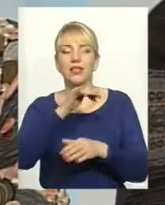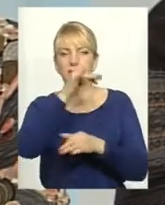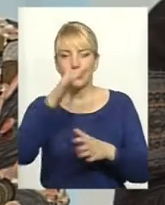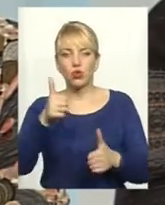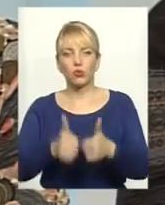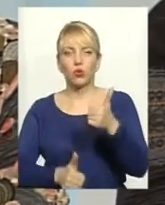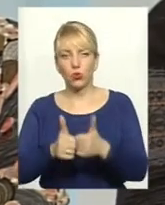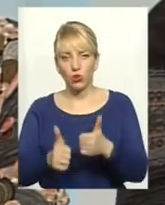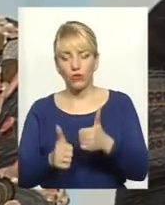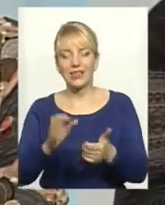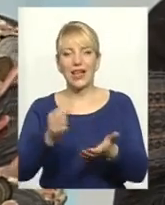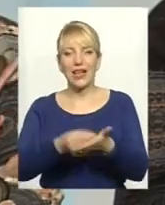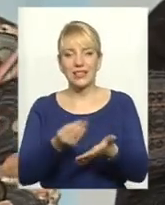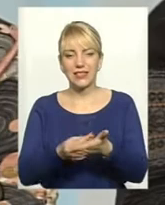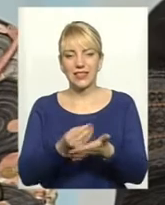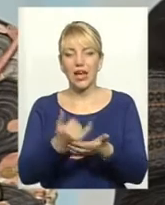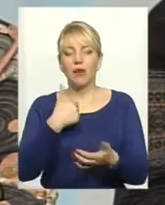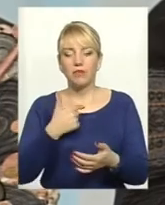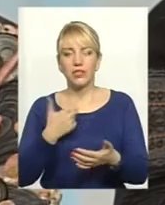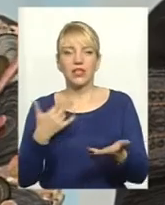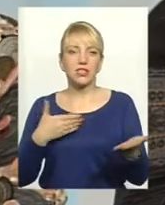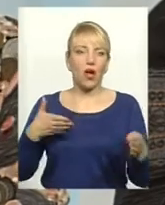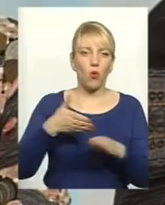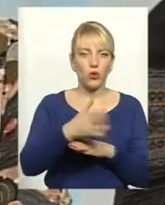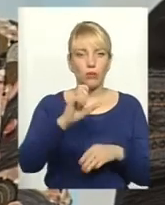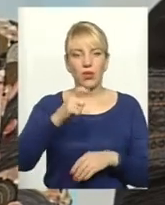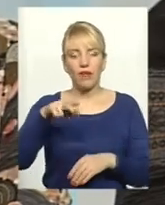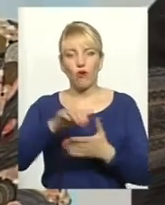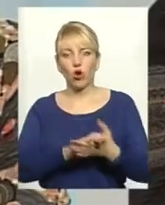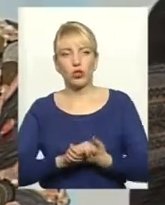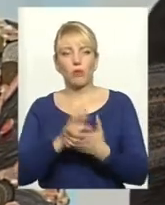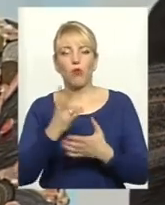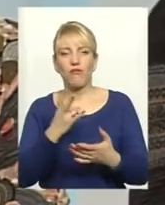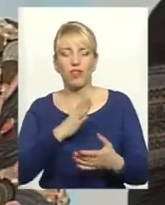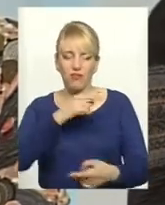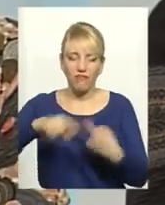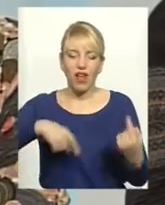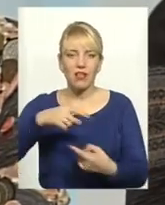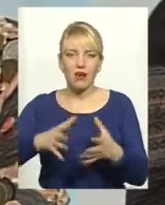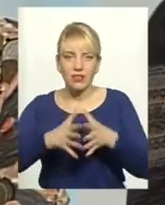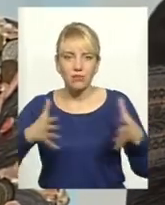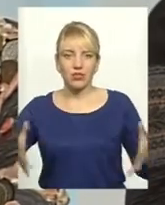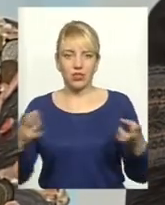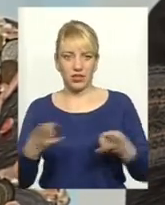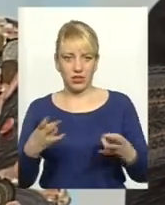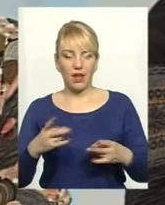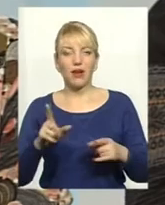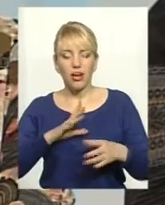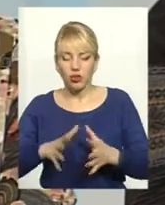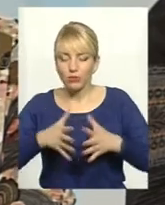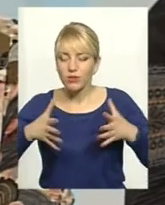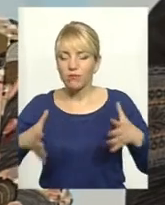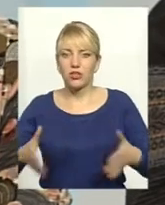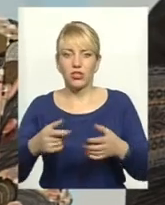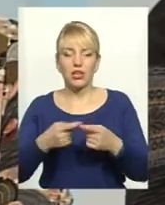ціна ми сьогодні в відкритому ринку, ми сьогодні в Євросоюзі, ми мусимо гнати вал і нікуди тут не дінешся. А щоб мати такий вал, треба